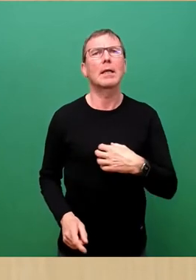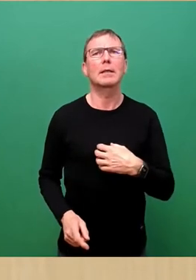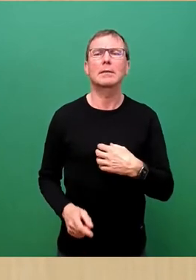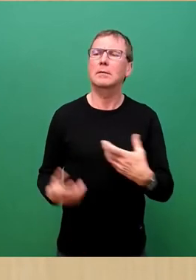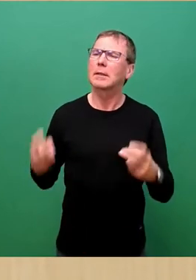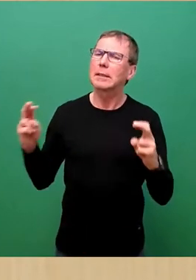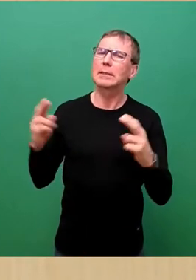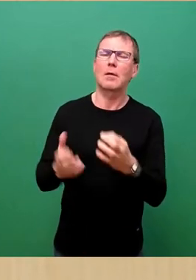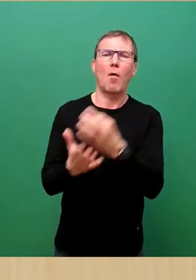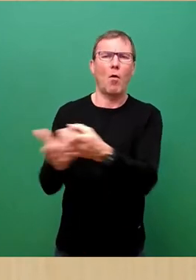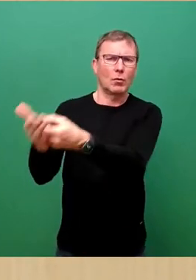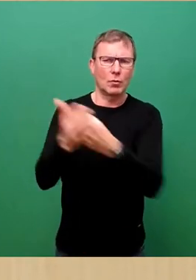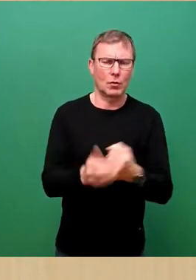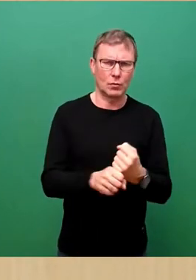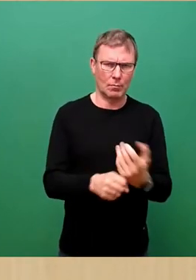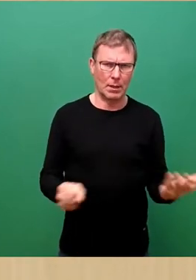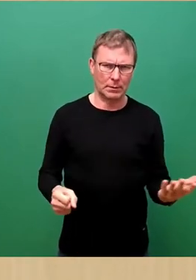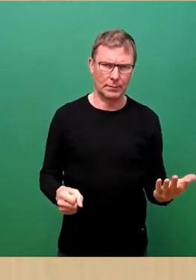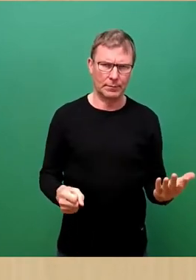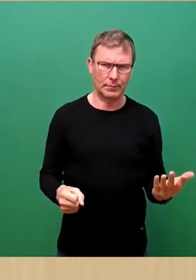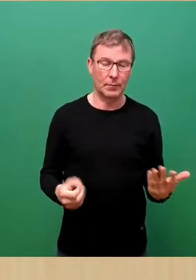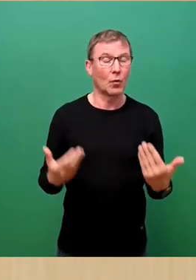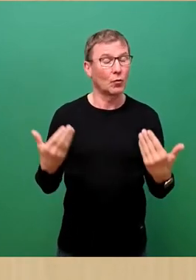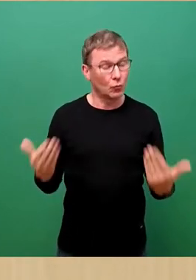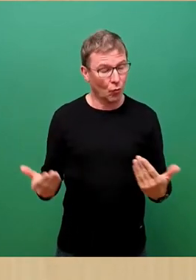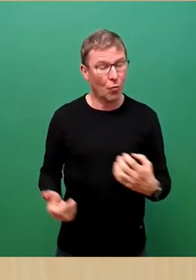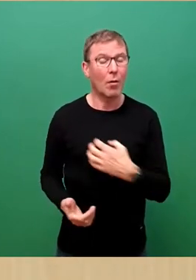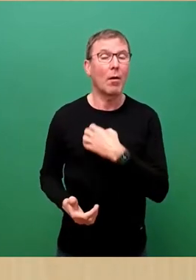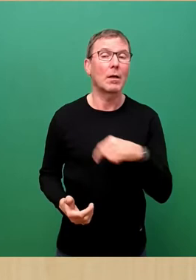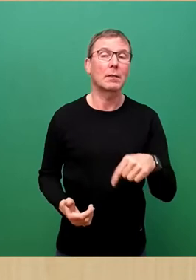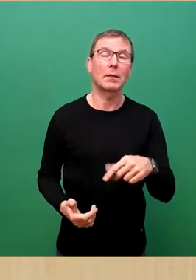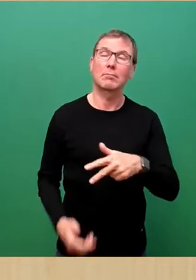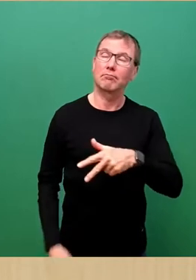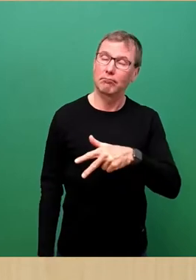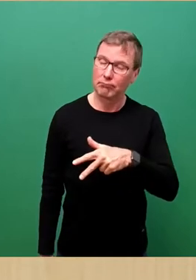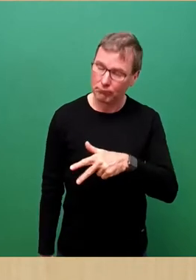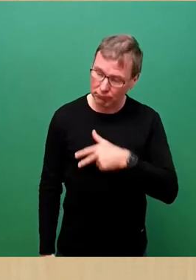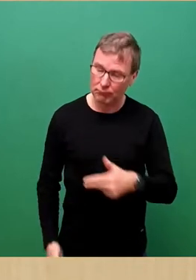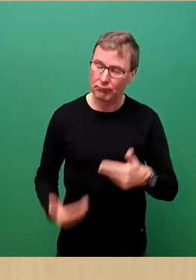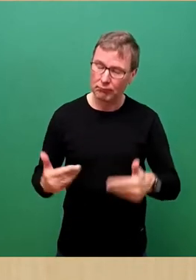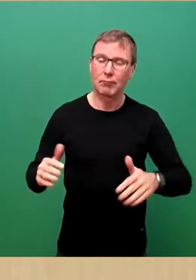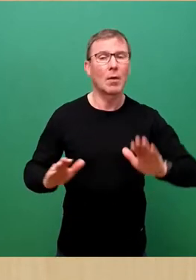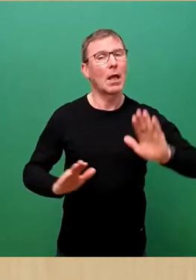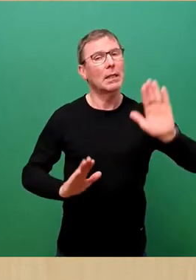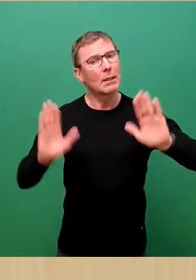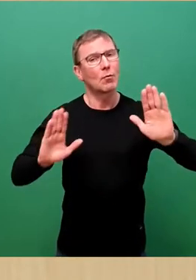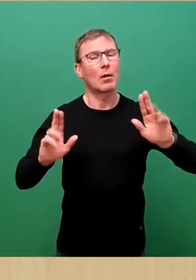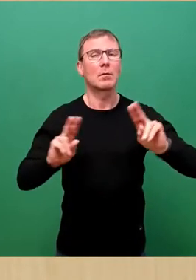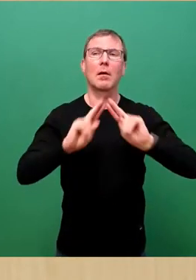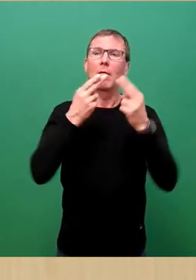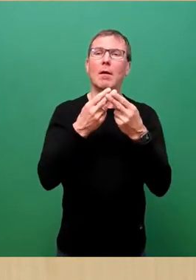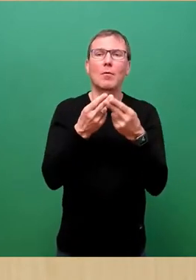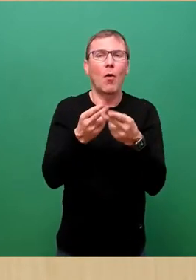Und so Dresden in der Tat demokratischer und weltoffener zu machen.